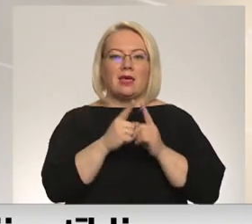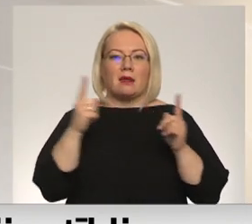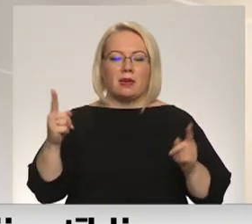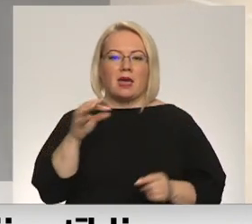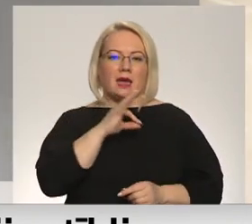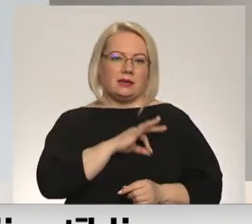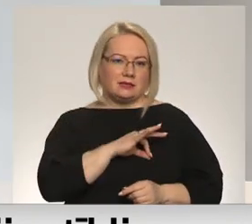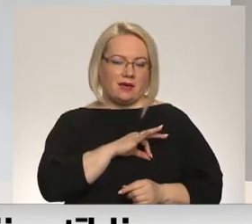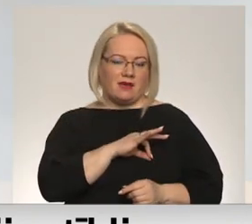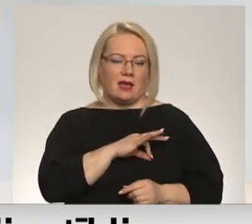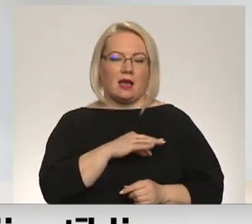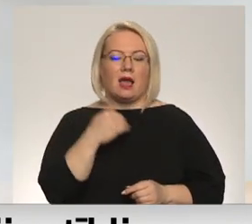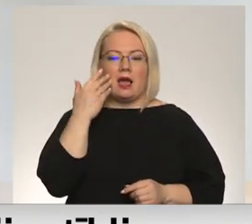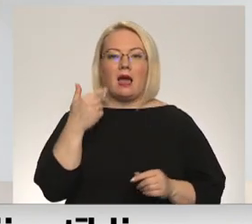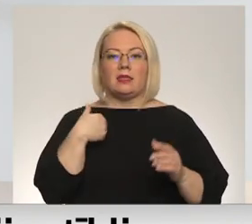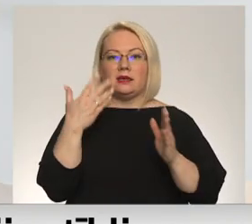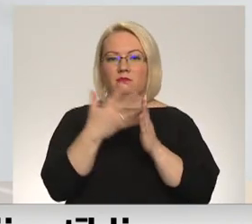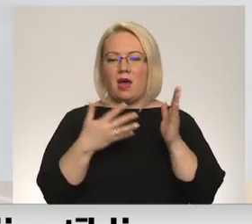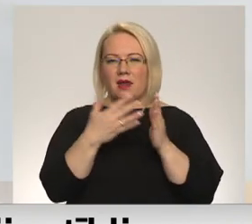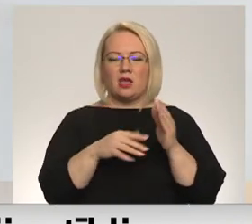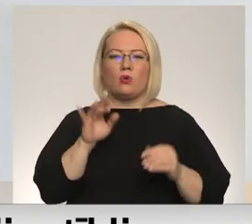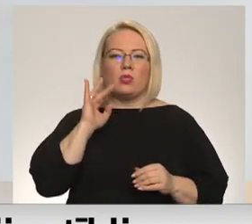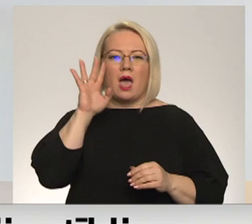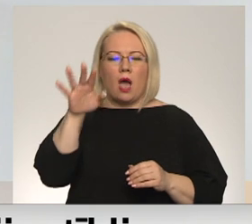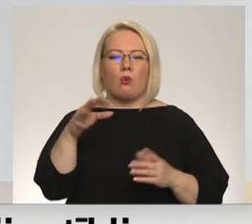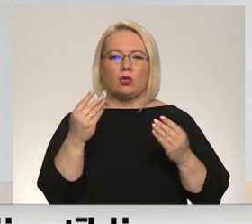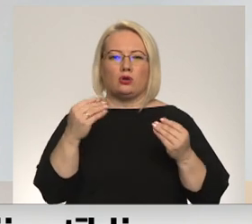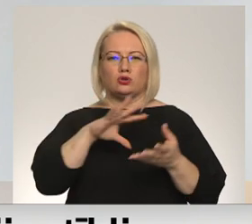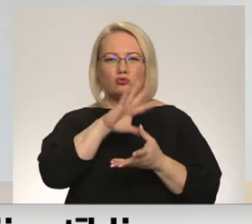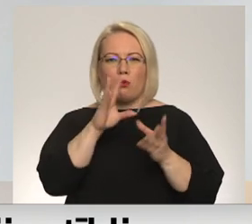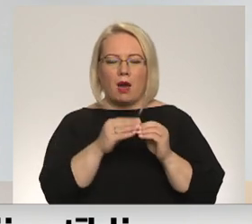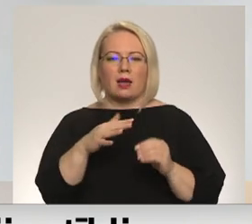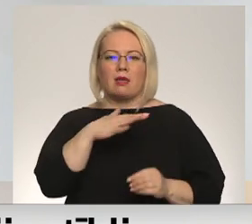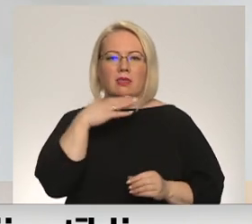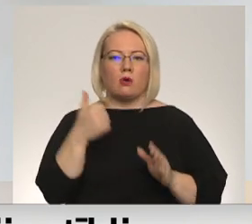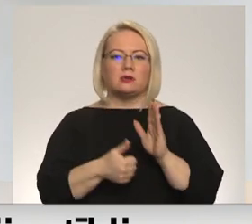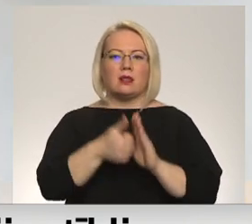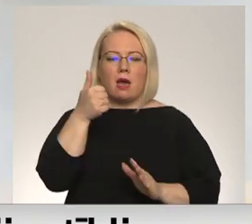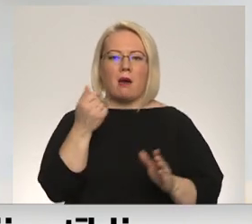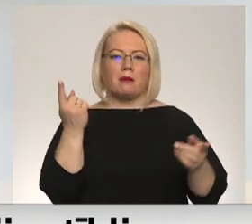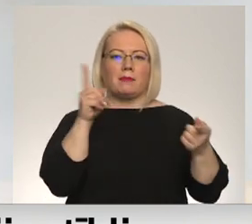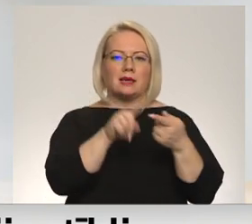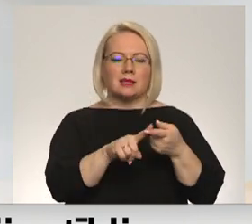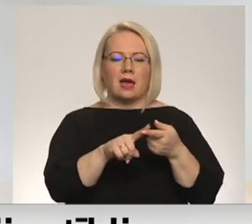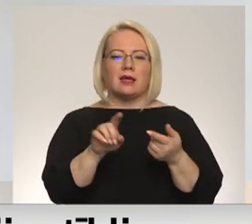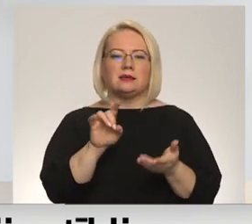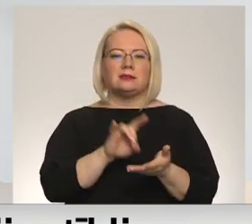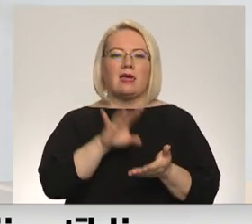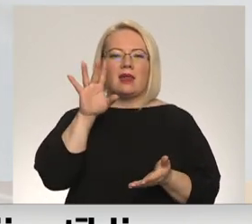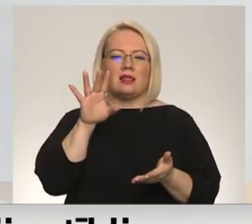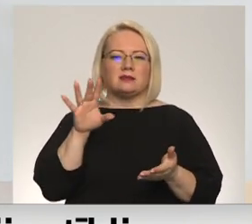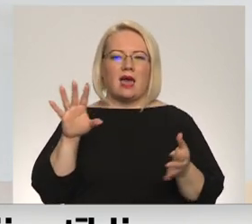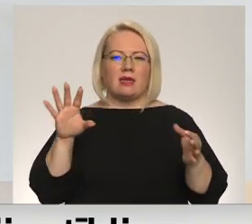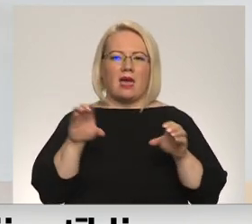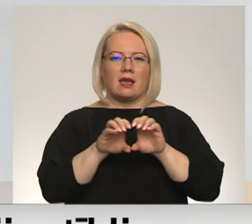Un tad, kad pareiķināja uz nākotnesumām un visu, kad daudz, daudz izdevīgāk ir pieslēgties taisa no pilsētas kanalizācija, nekā